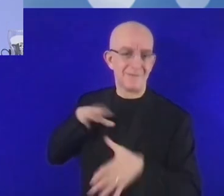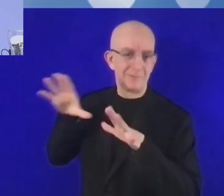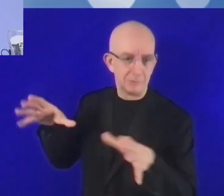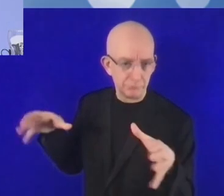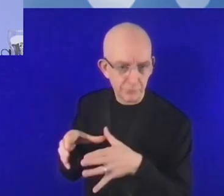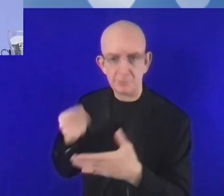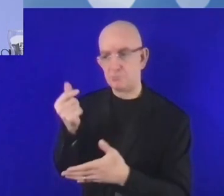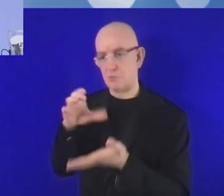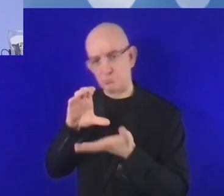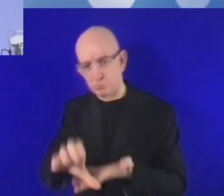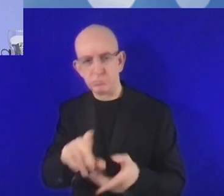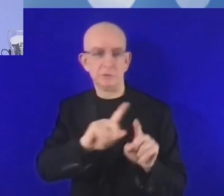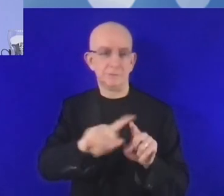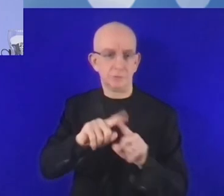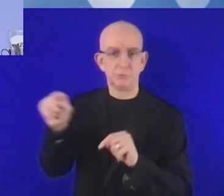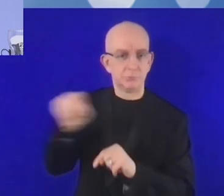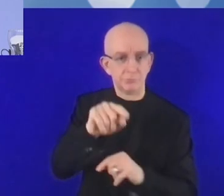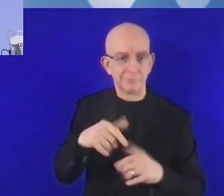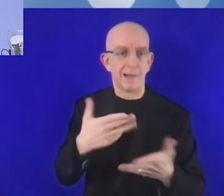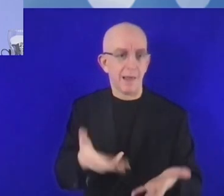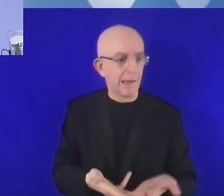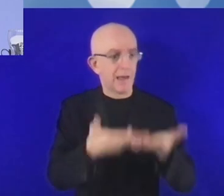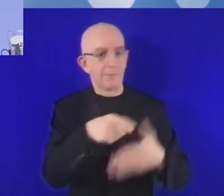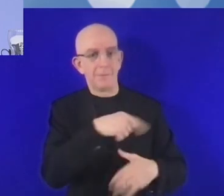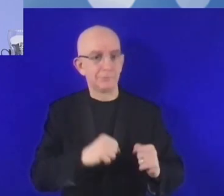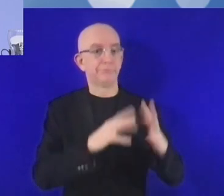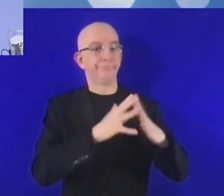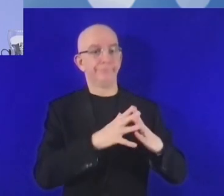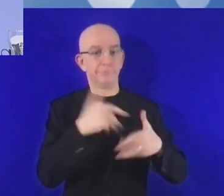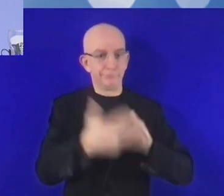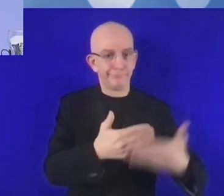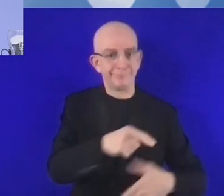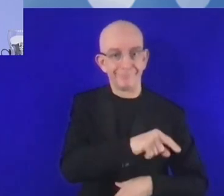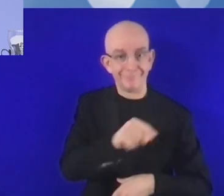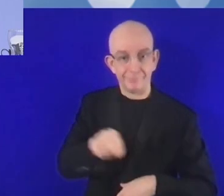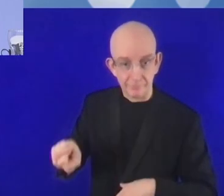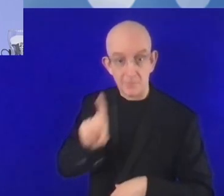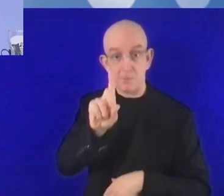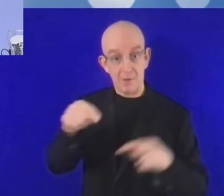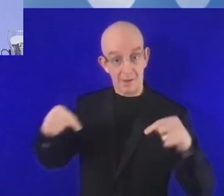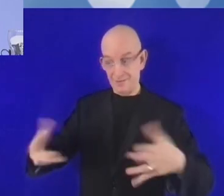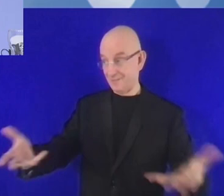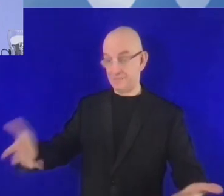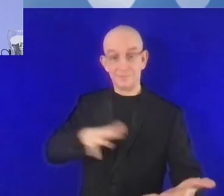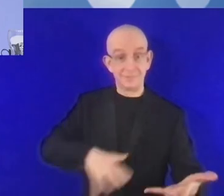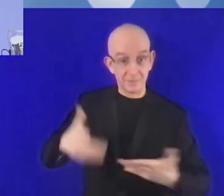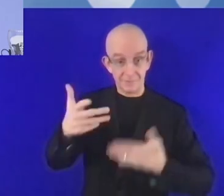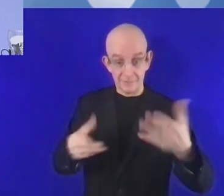فالشركات التي تبدأ عملها شركات ستارت أب التي تستطيع أن